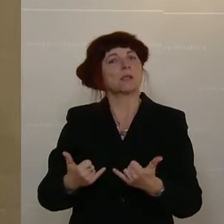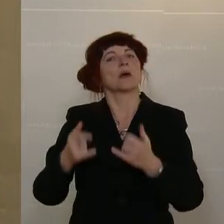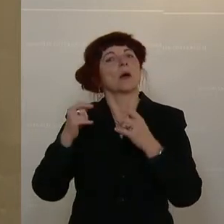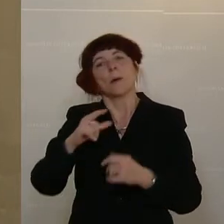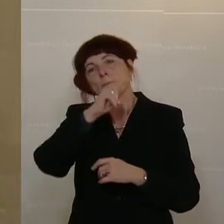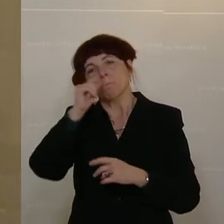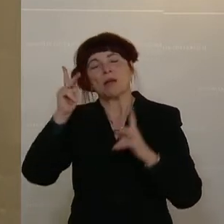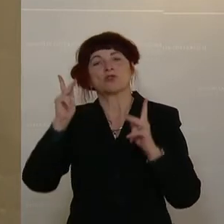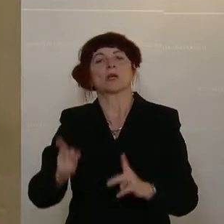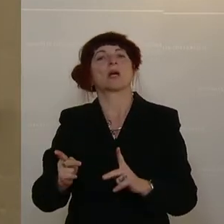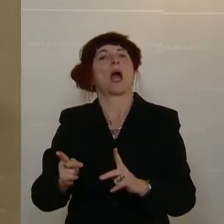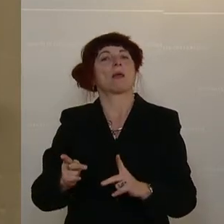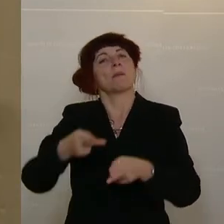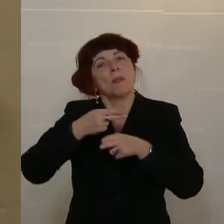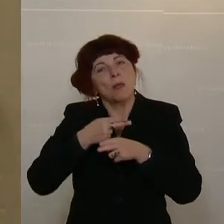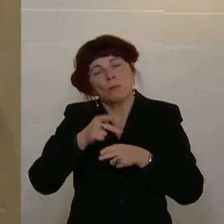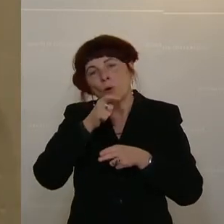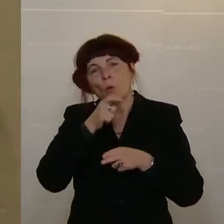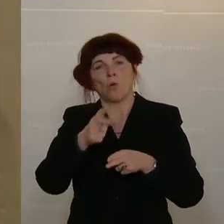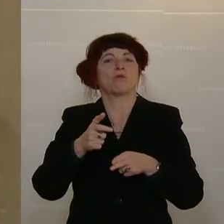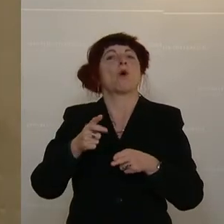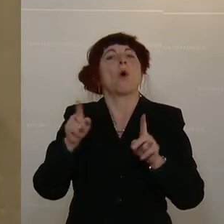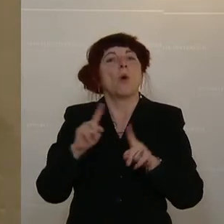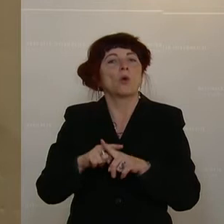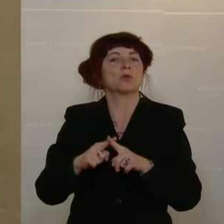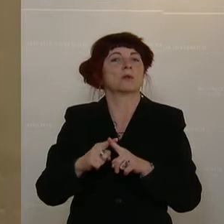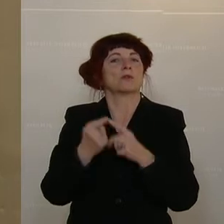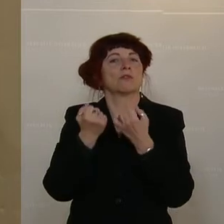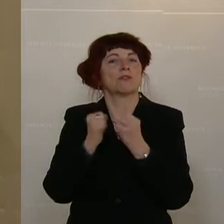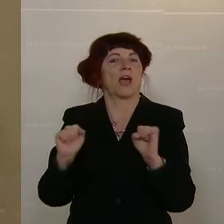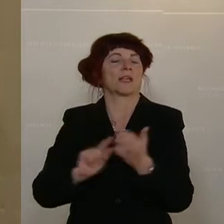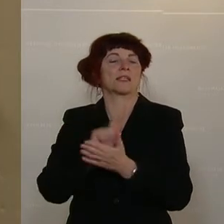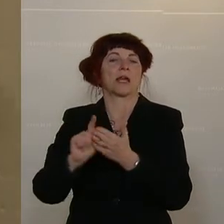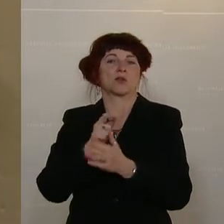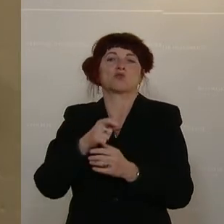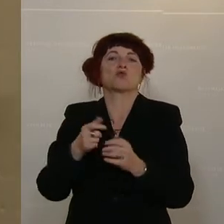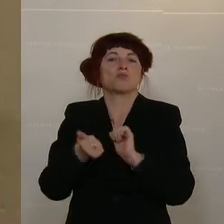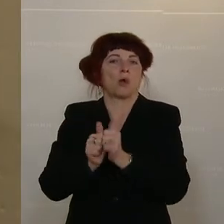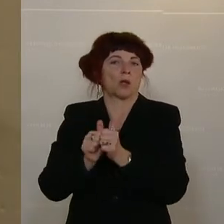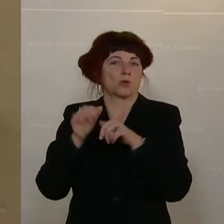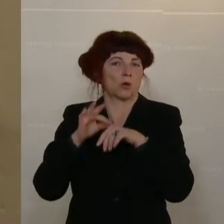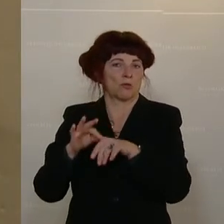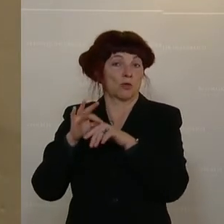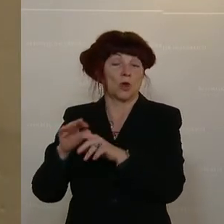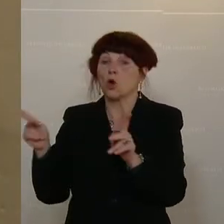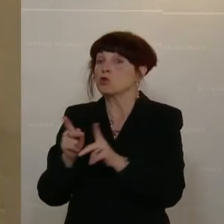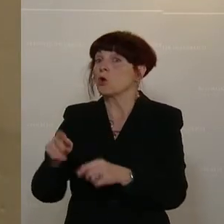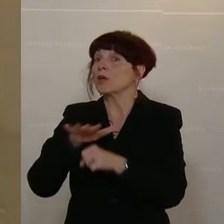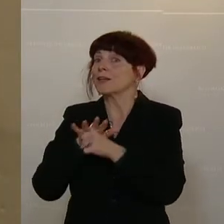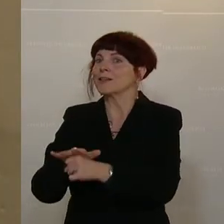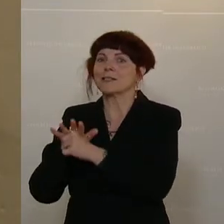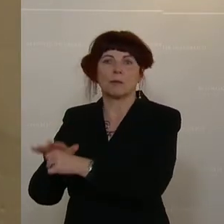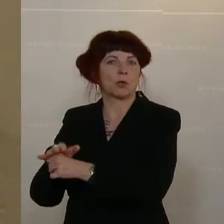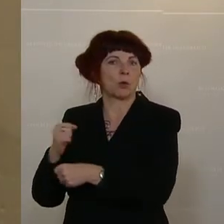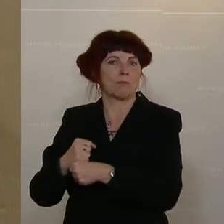Profisport abzuhalten und hier nicht Diskriminierungen zu schaffen, die wir insgesamt nicht wollen.